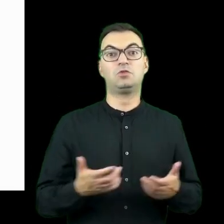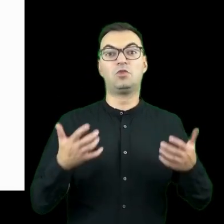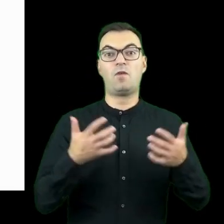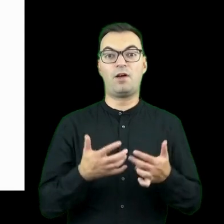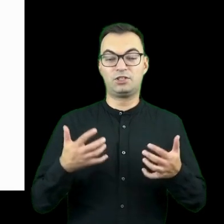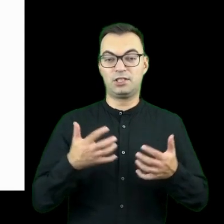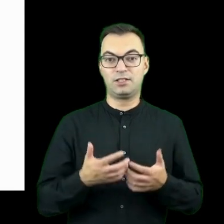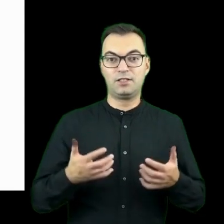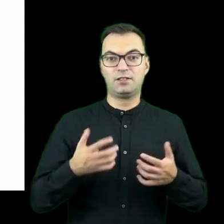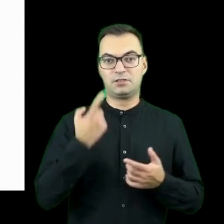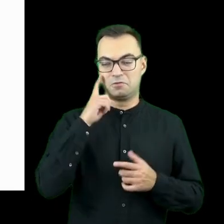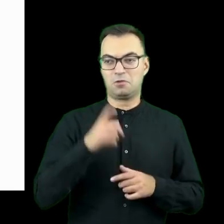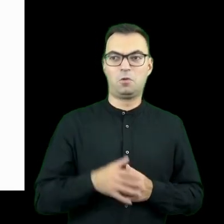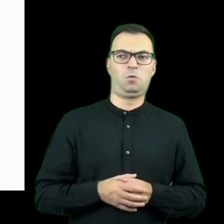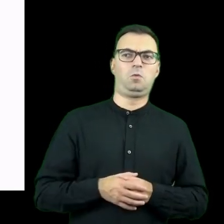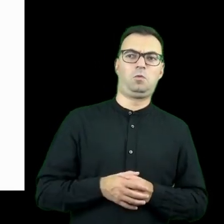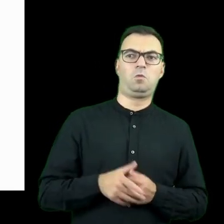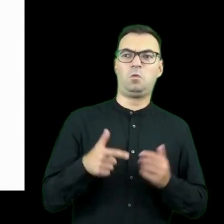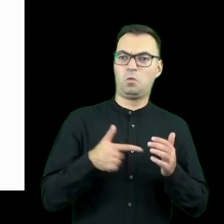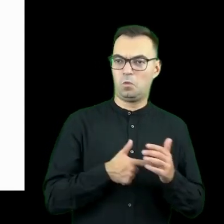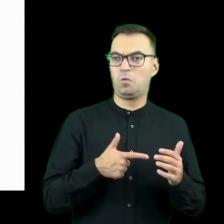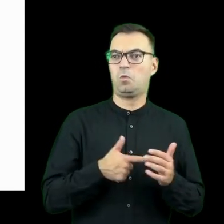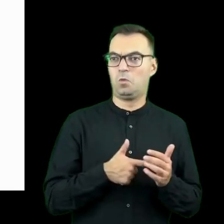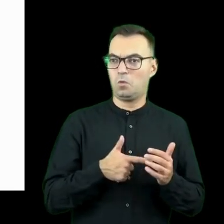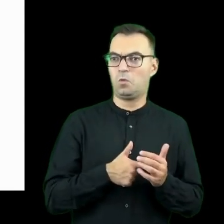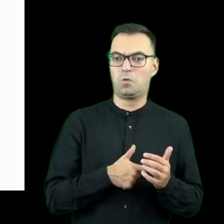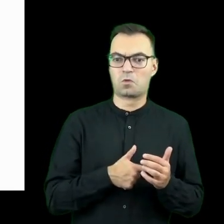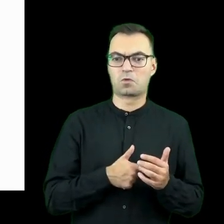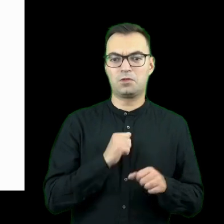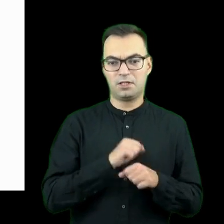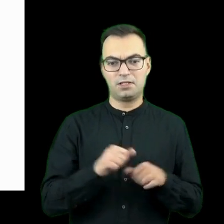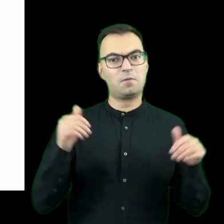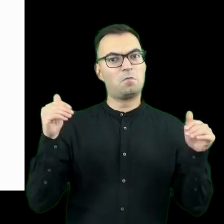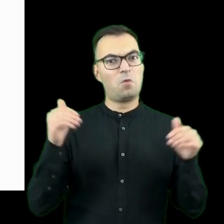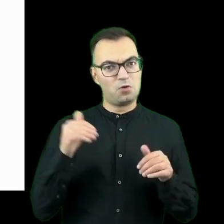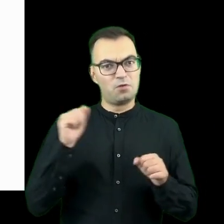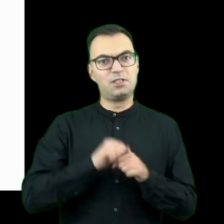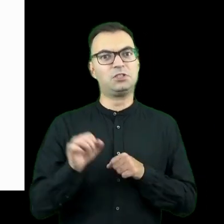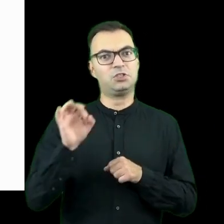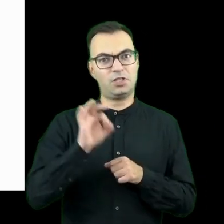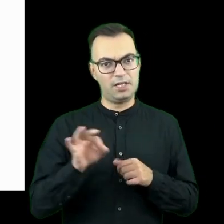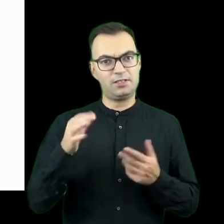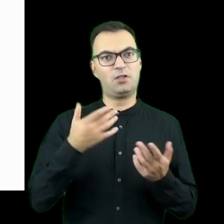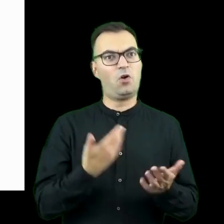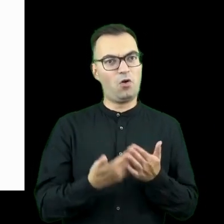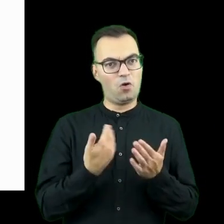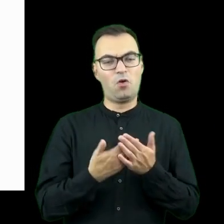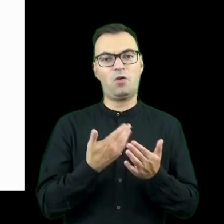Stowarzyszenie Interwencji Prawnej zauważyło, że w tym jest pewien potencjał i